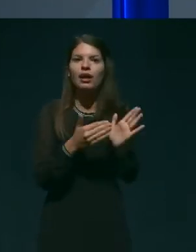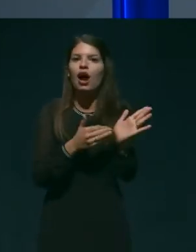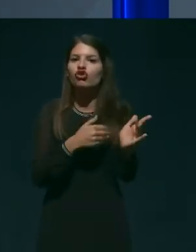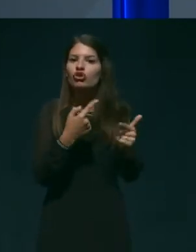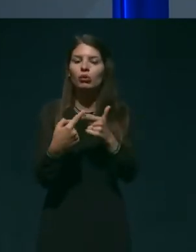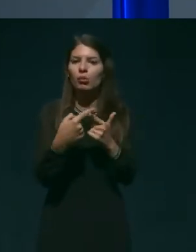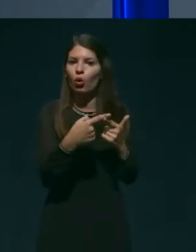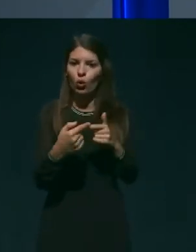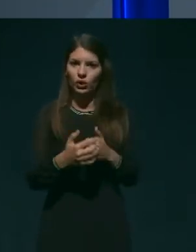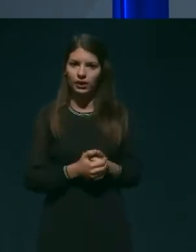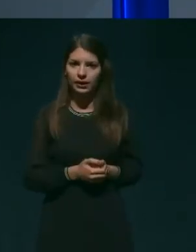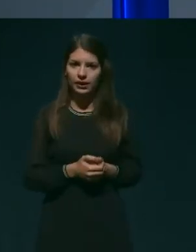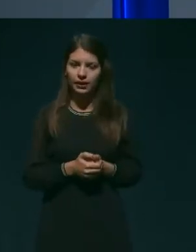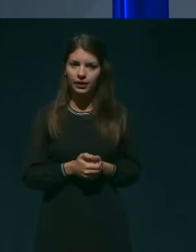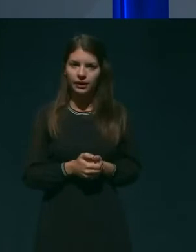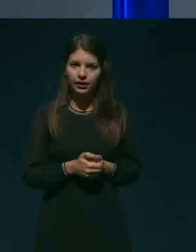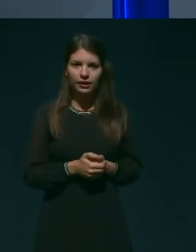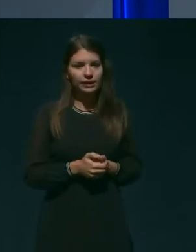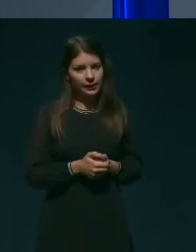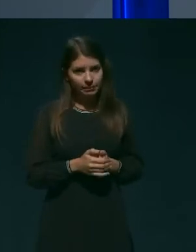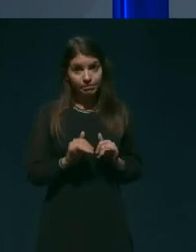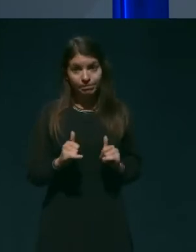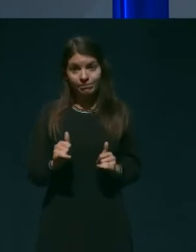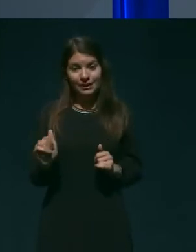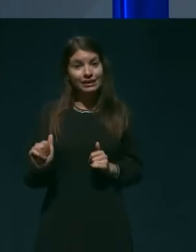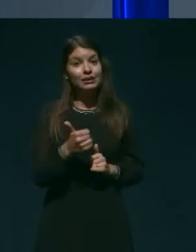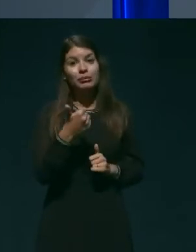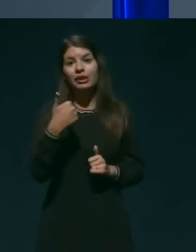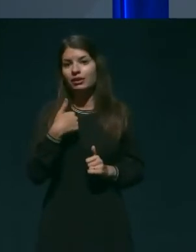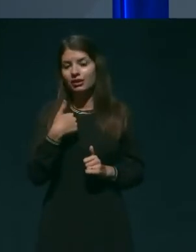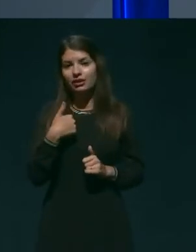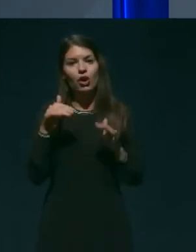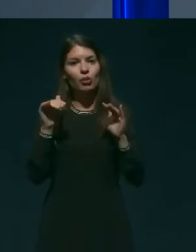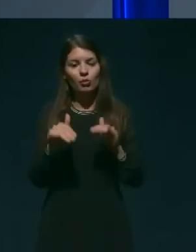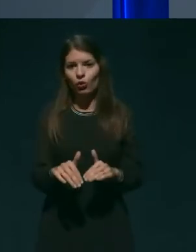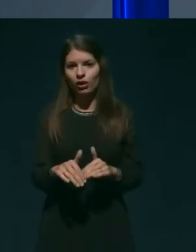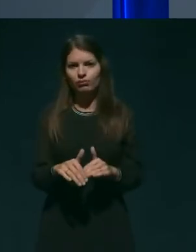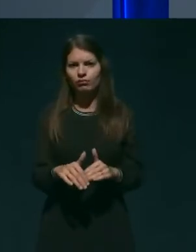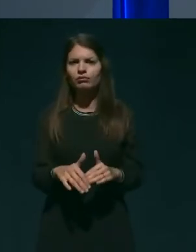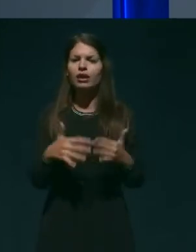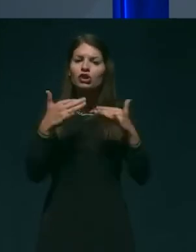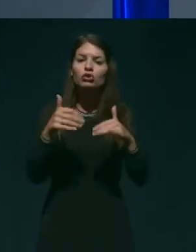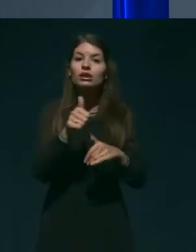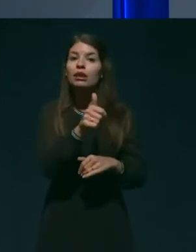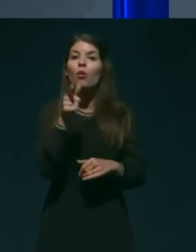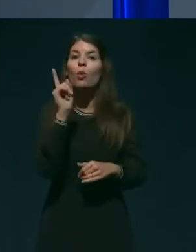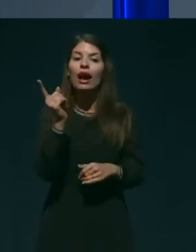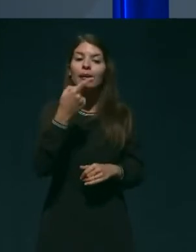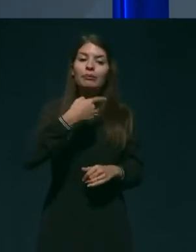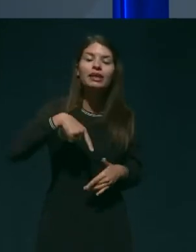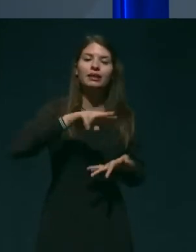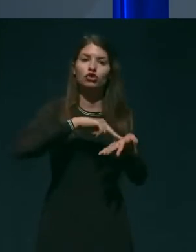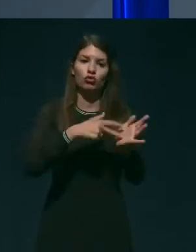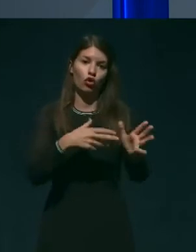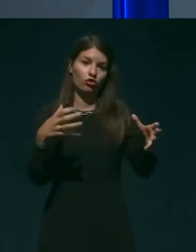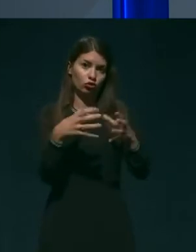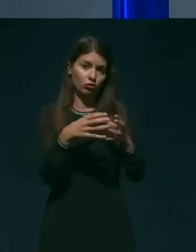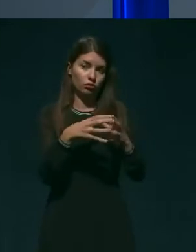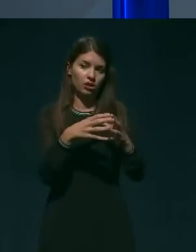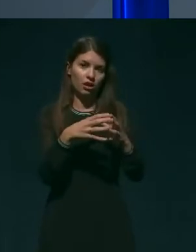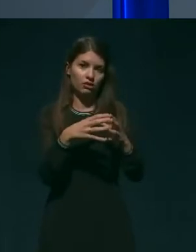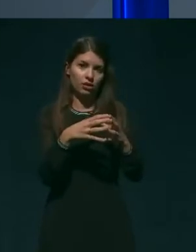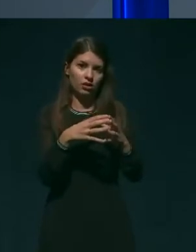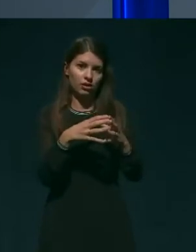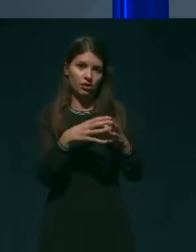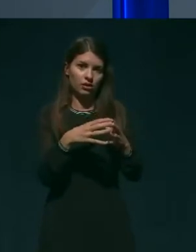Torej, spet se moram omejiti na tisto, kar je priporočila strokovna skupina. Priporočili smo, da so obiski